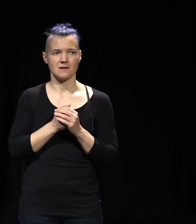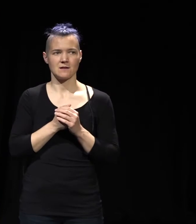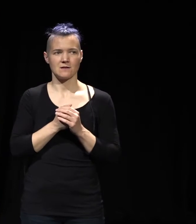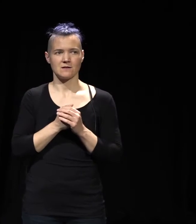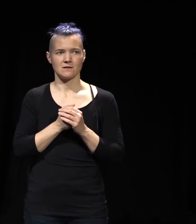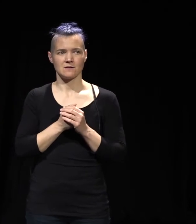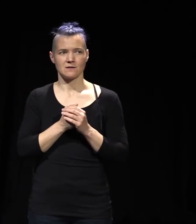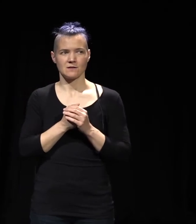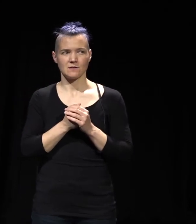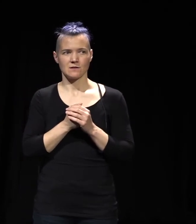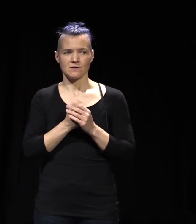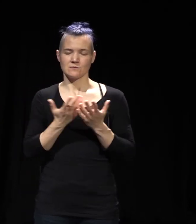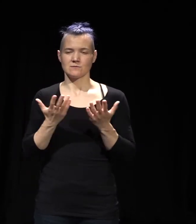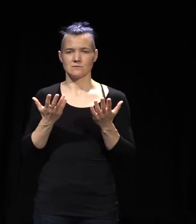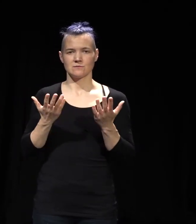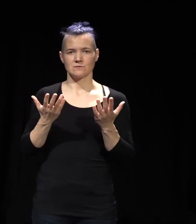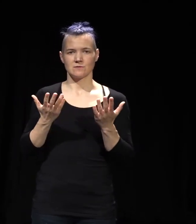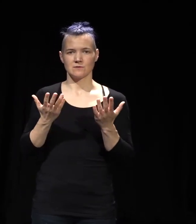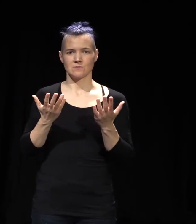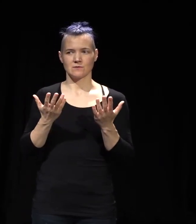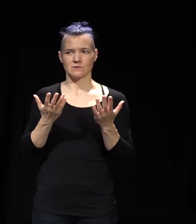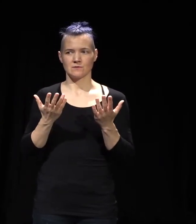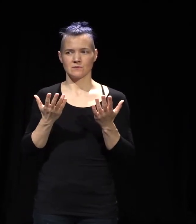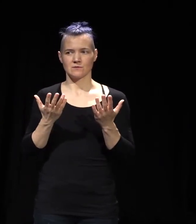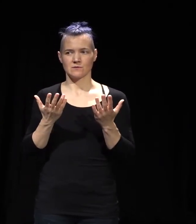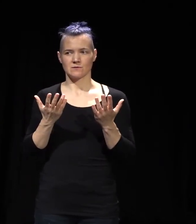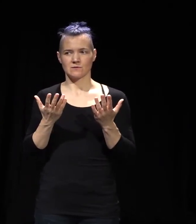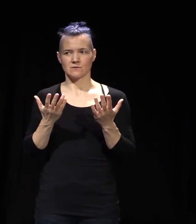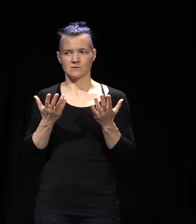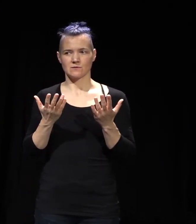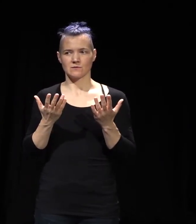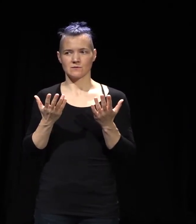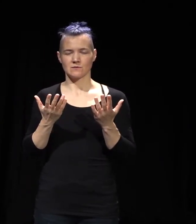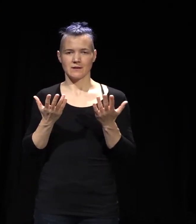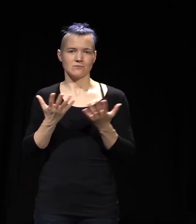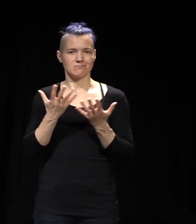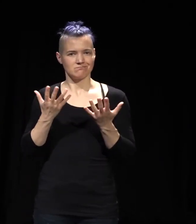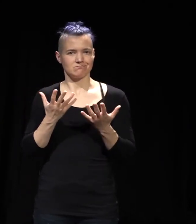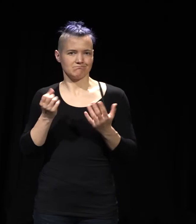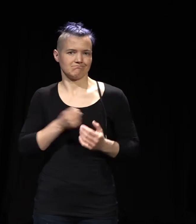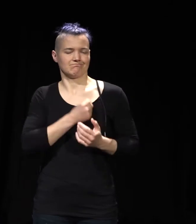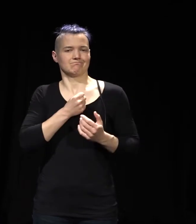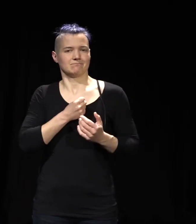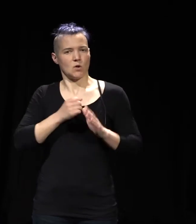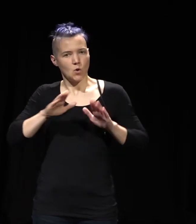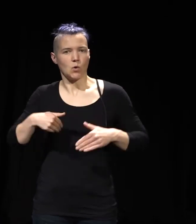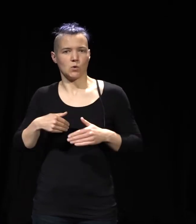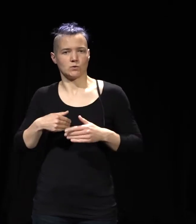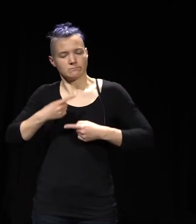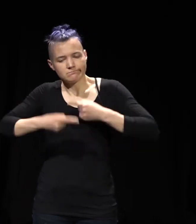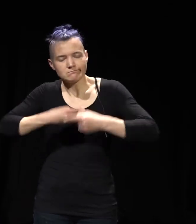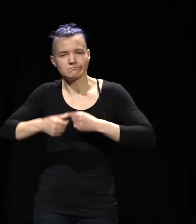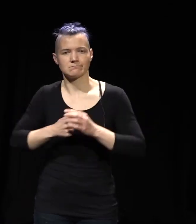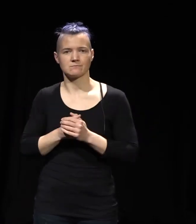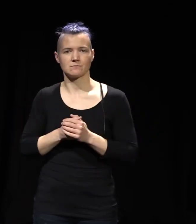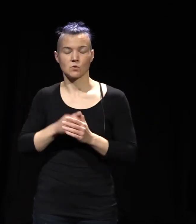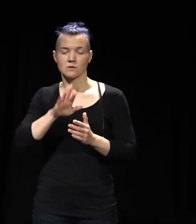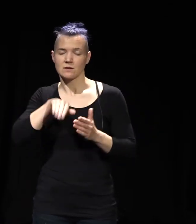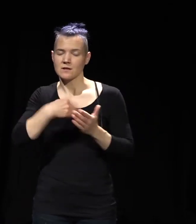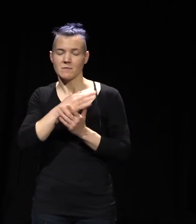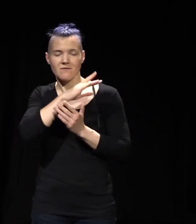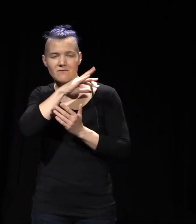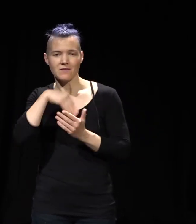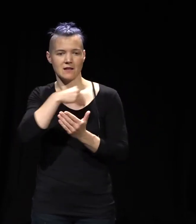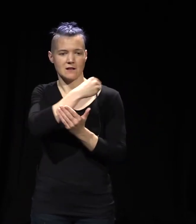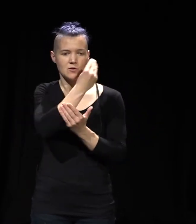schreiben wir das auch noch auf die Flagge, sondern das Vertrauen, dass wir uns da auf den Weg machen. Und weil es einfach unfassbar viele tolle Künstler und Künstlerinnen